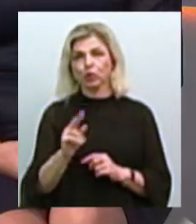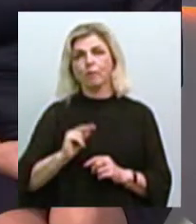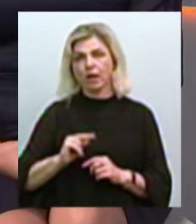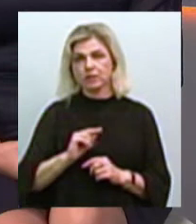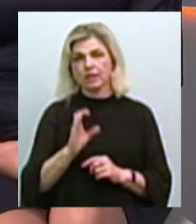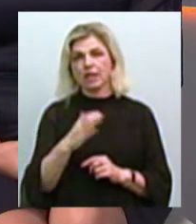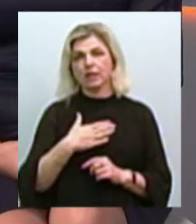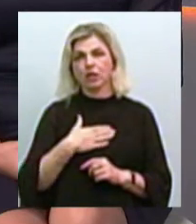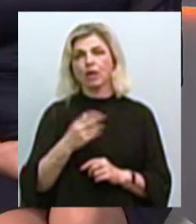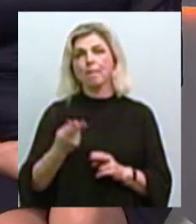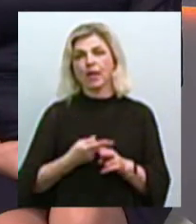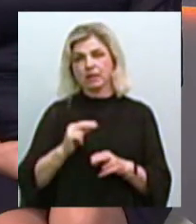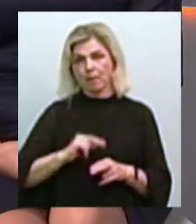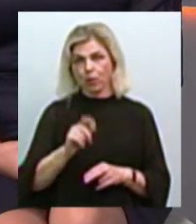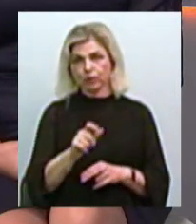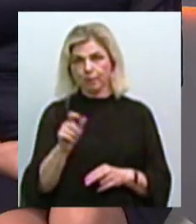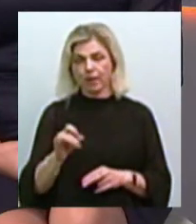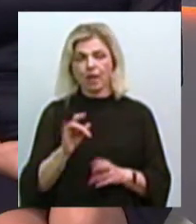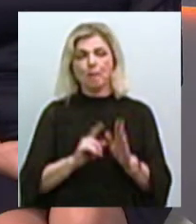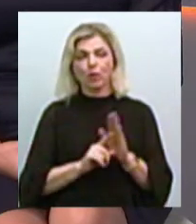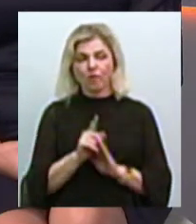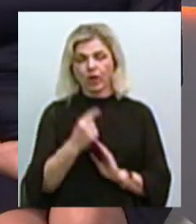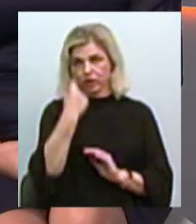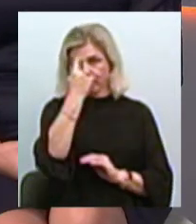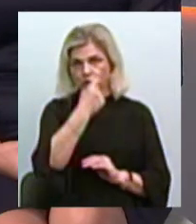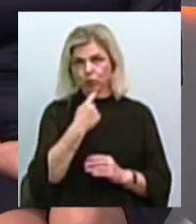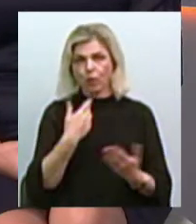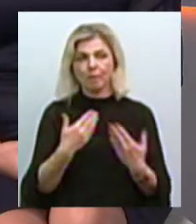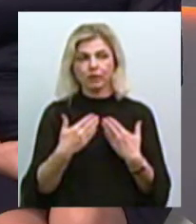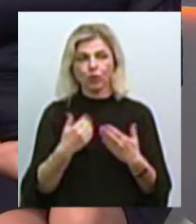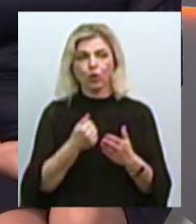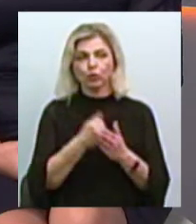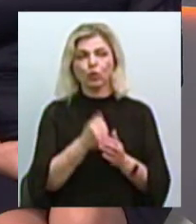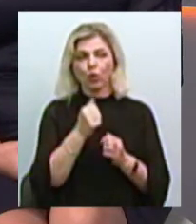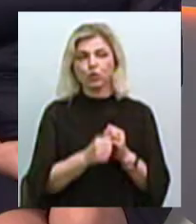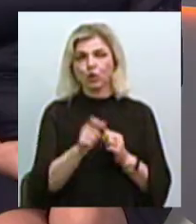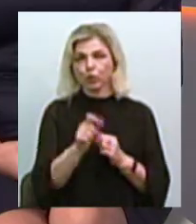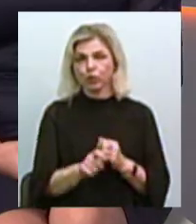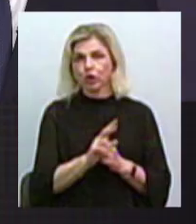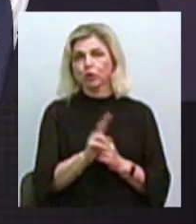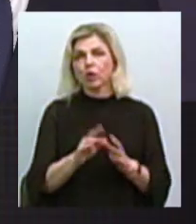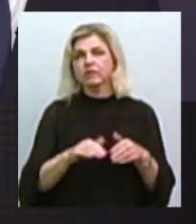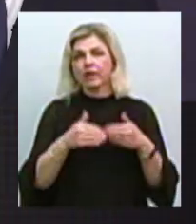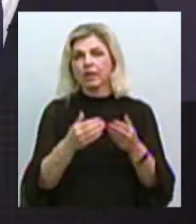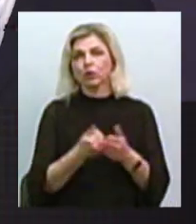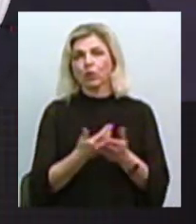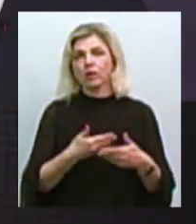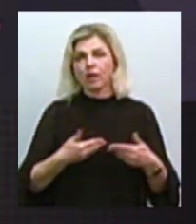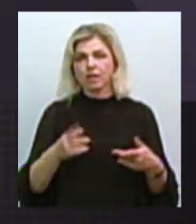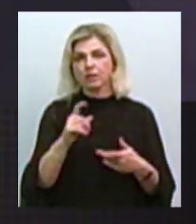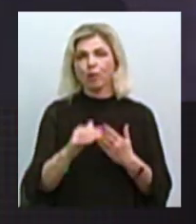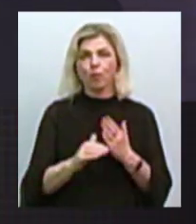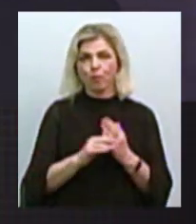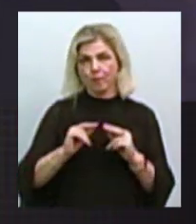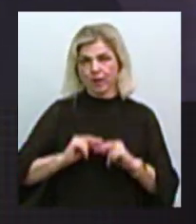безробітними і впроваджують індивідуальний підхід до кожної людини, яка звертається до нас за допомогою в